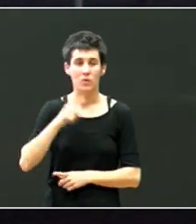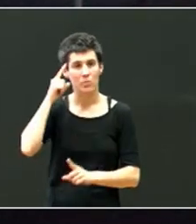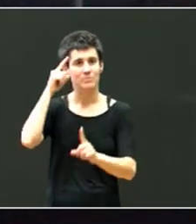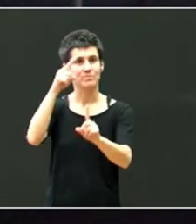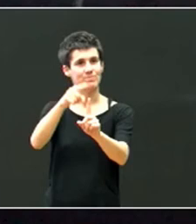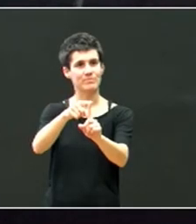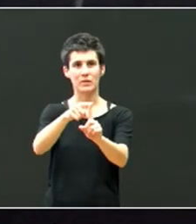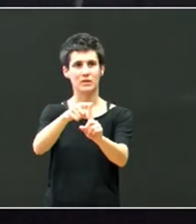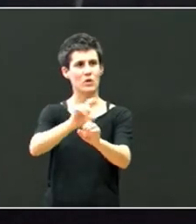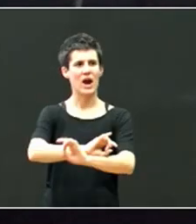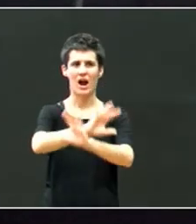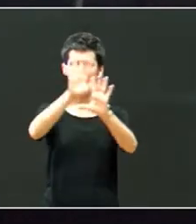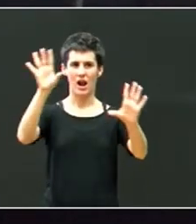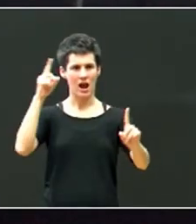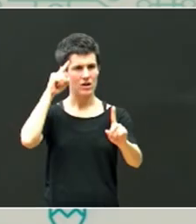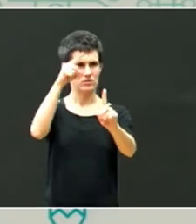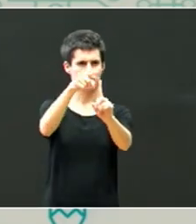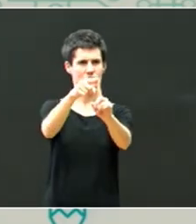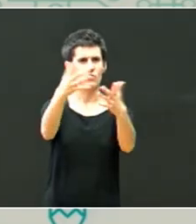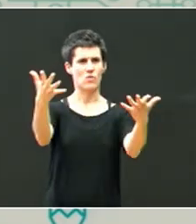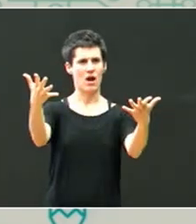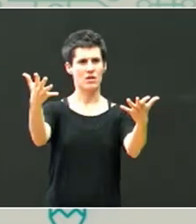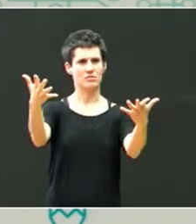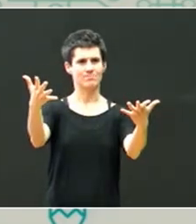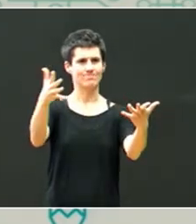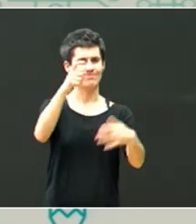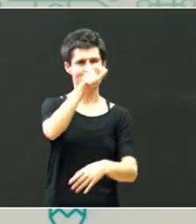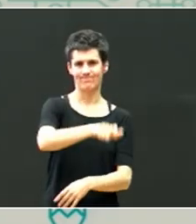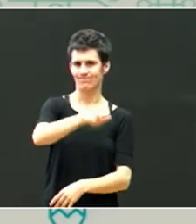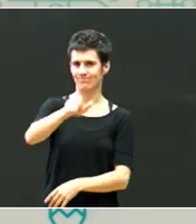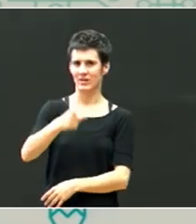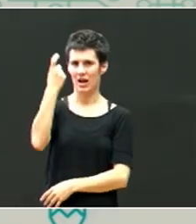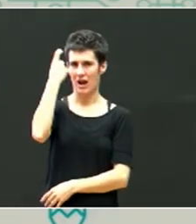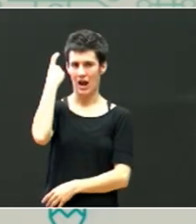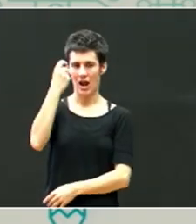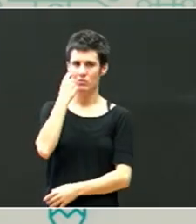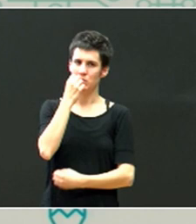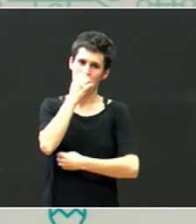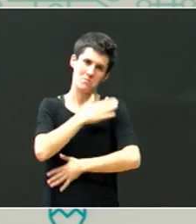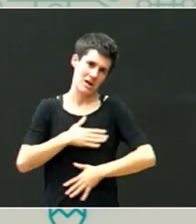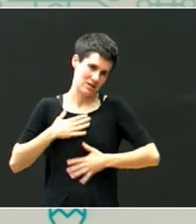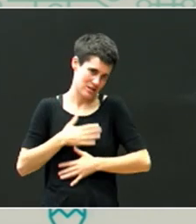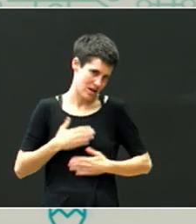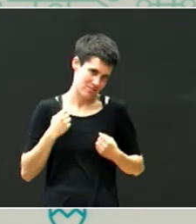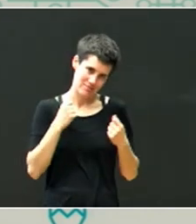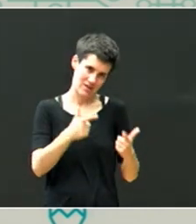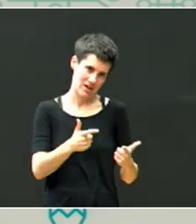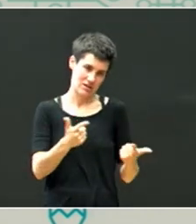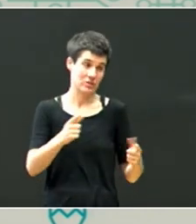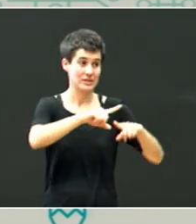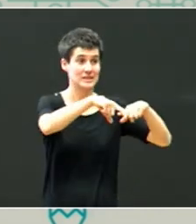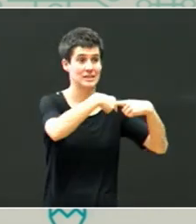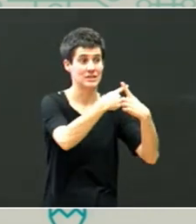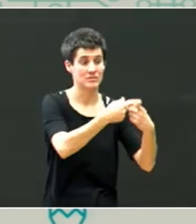eukitzea oso garbi, azkenean zein da gure iparra, ikasleen ongizatea, eta familiak, gurekin,